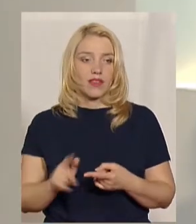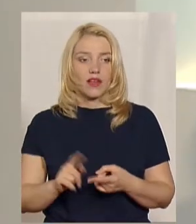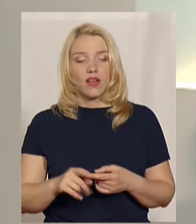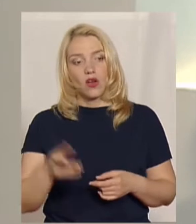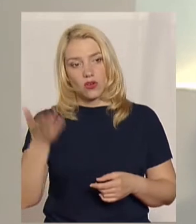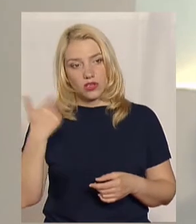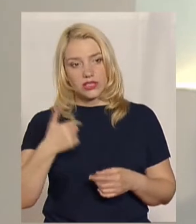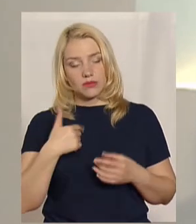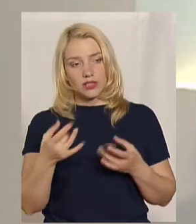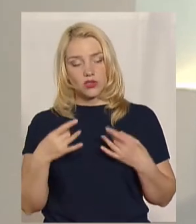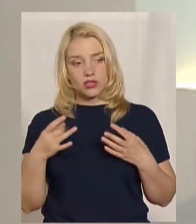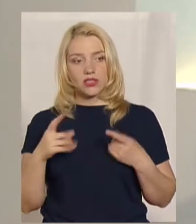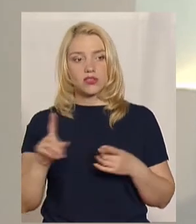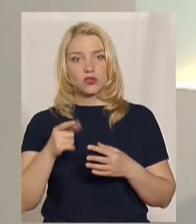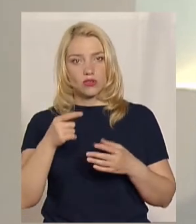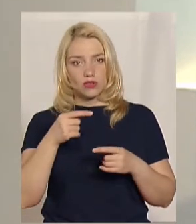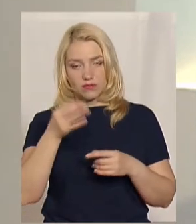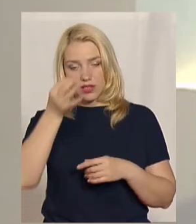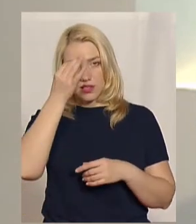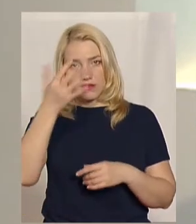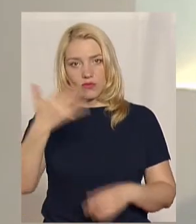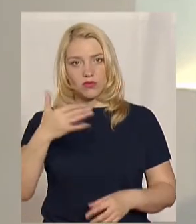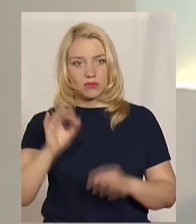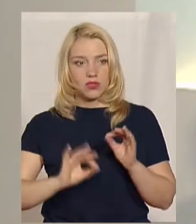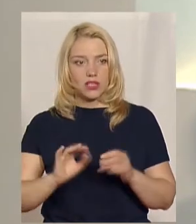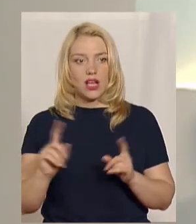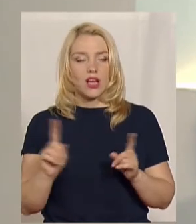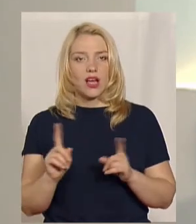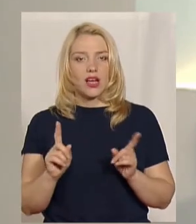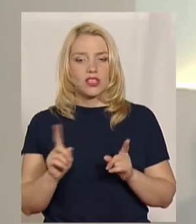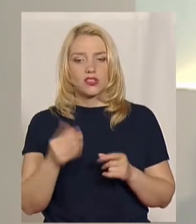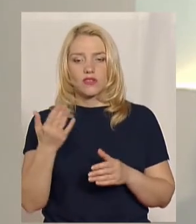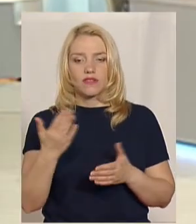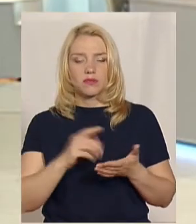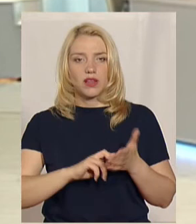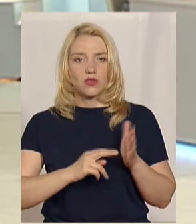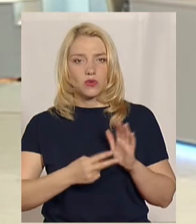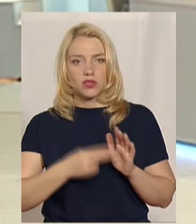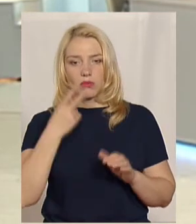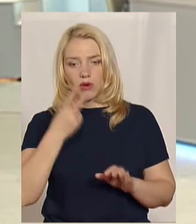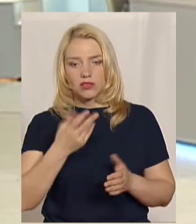про це розказував, що рівно половина. А що плануєте показувати найближчим часом?